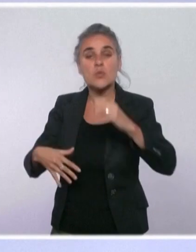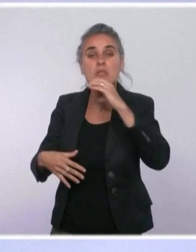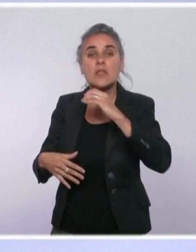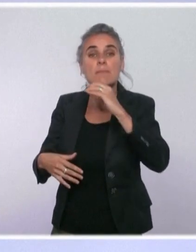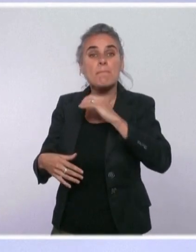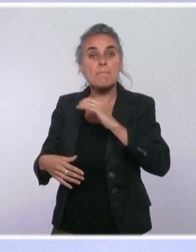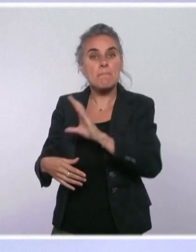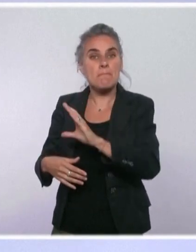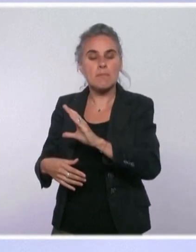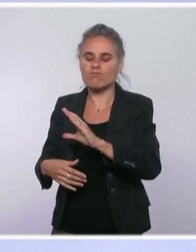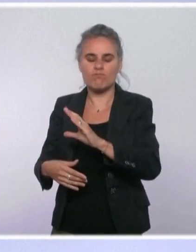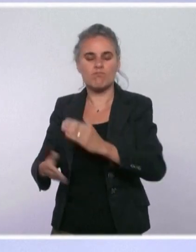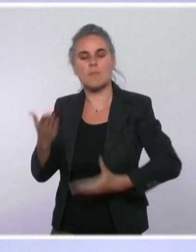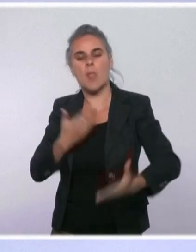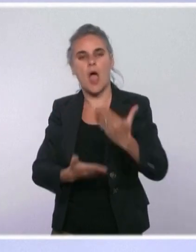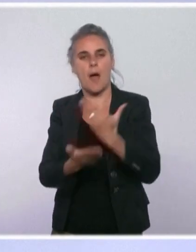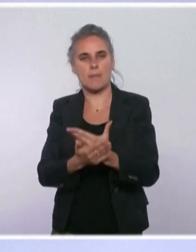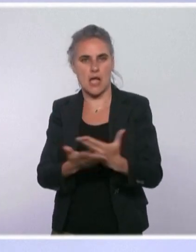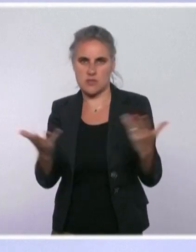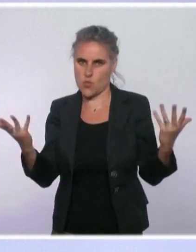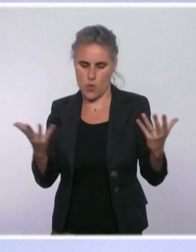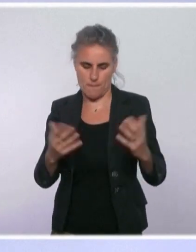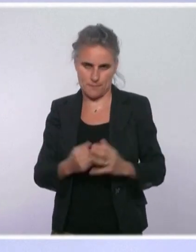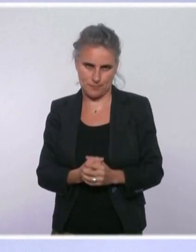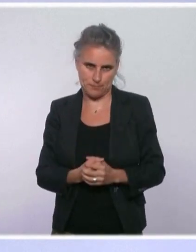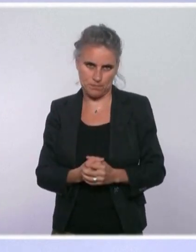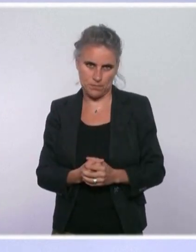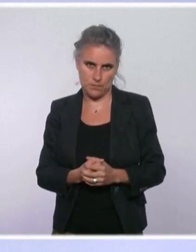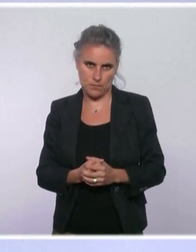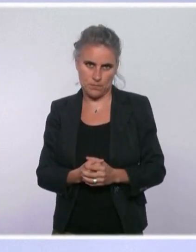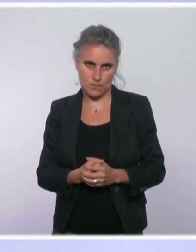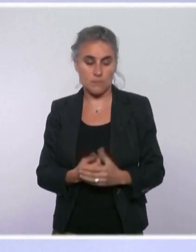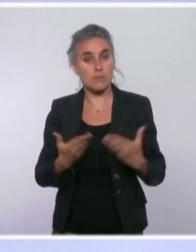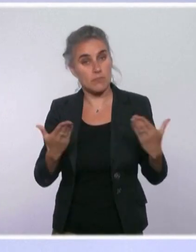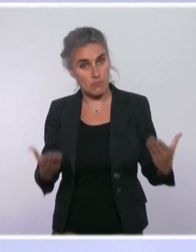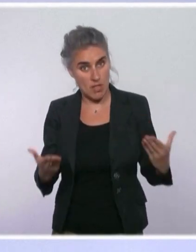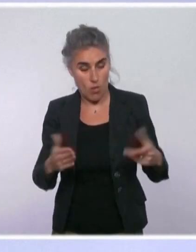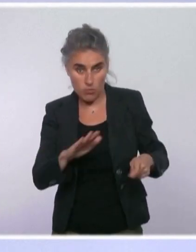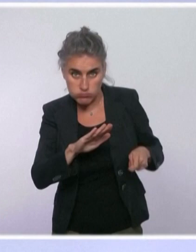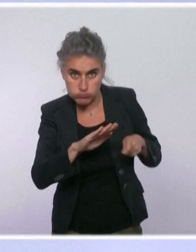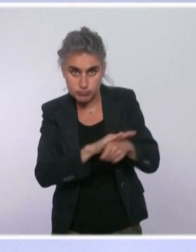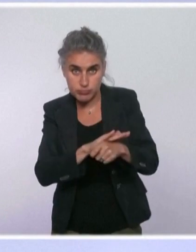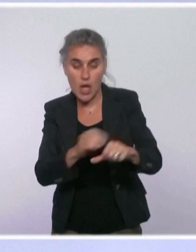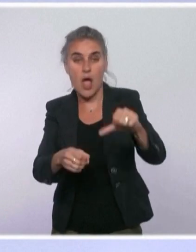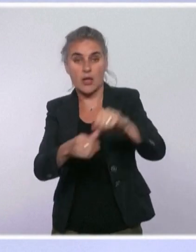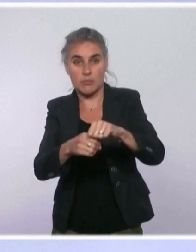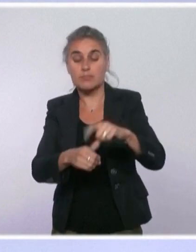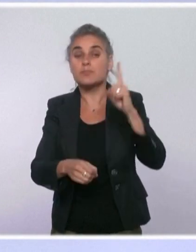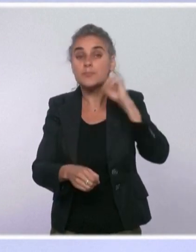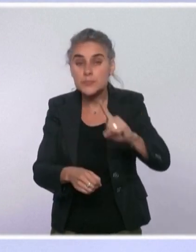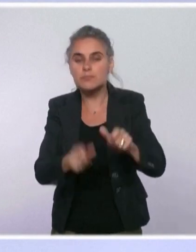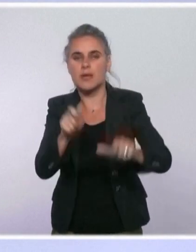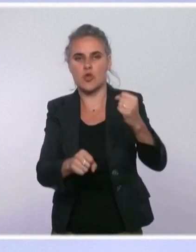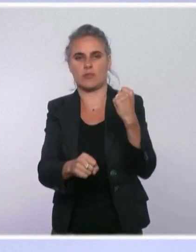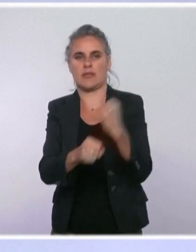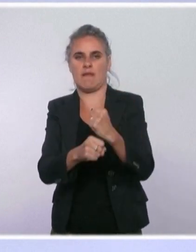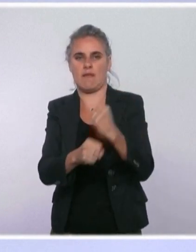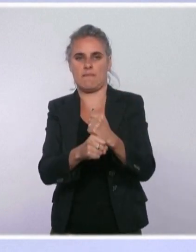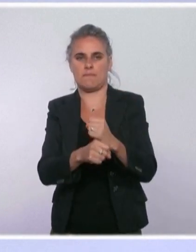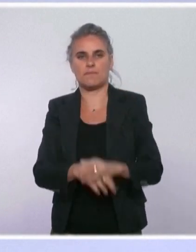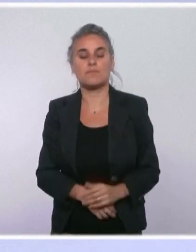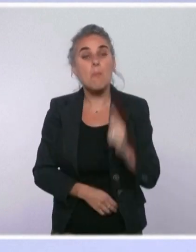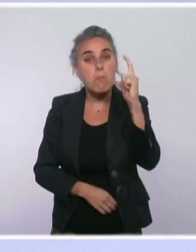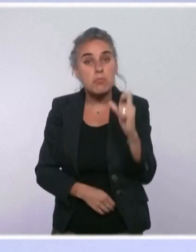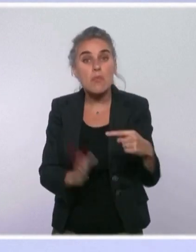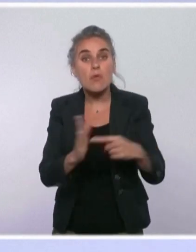nité de 18 centimes d'euros par litre de carburant par une indemnité carburant-travailleur qui sera mise en place à compter